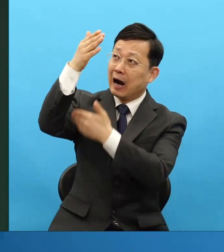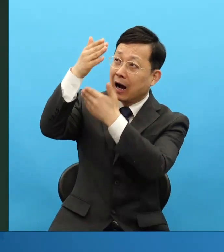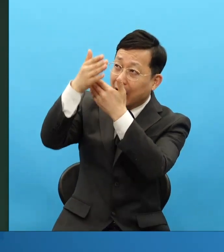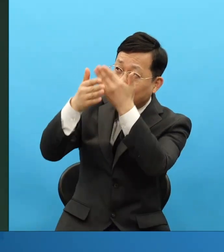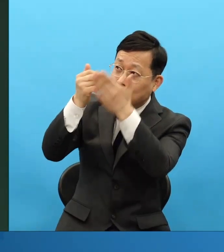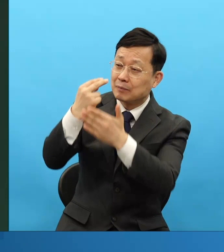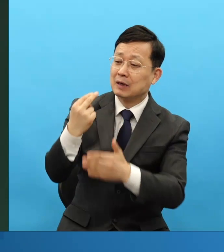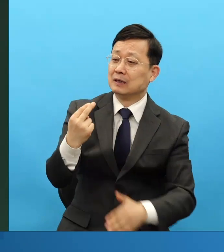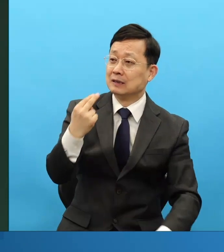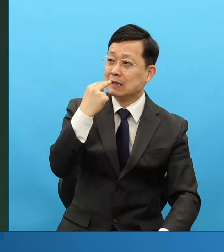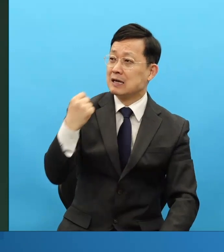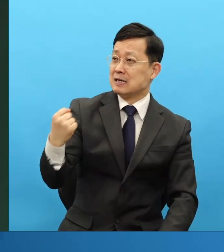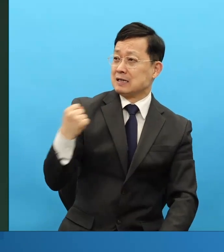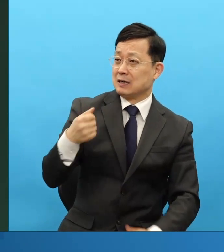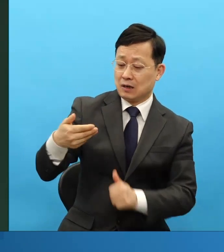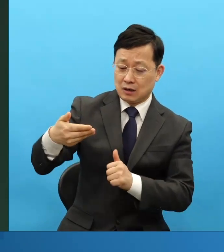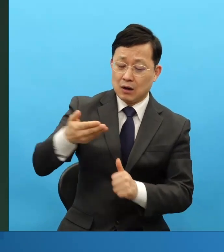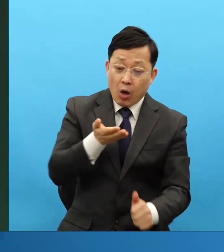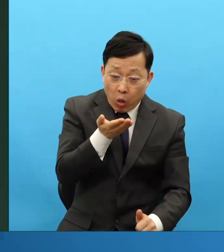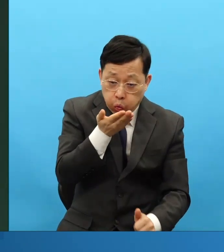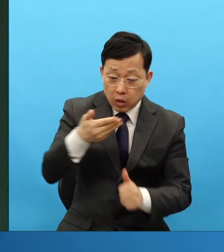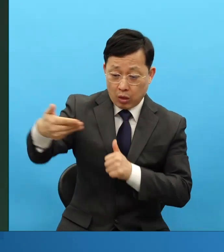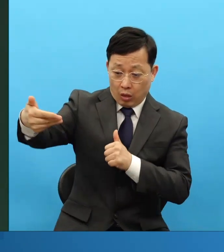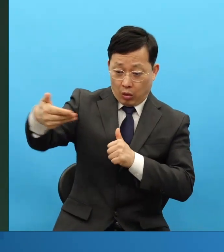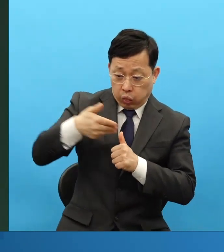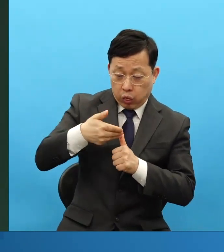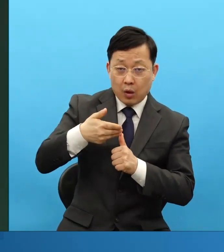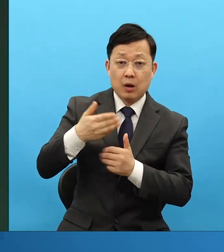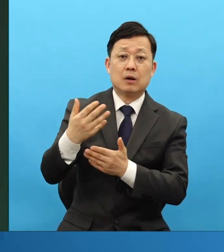무슨 말인지 알겠죠? 하나님이 주시는